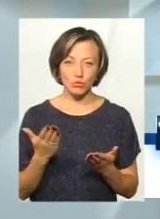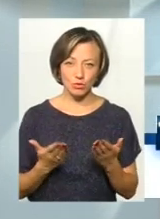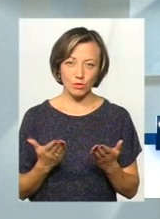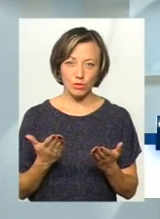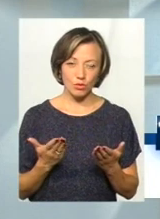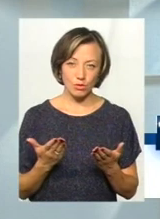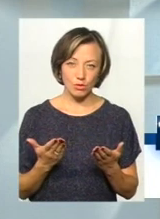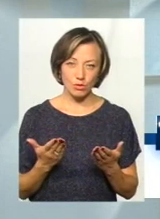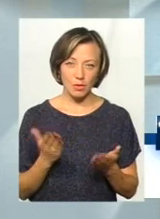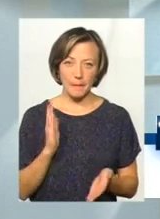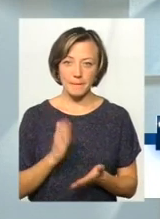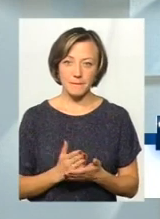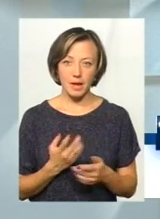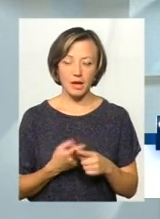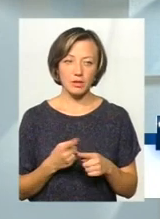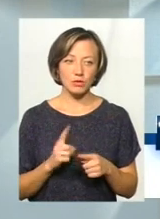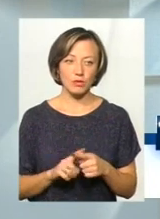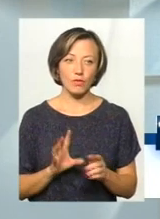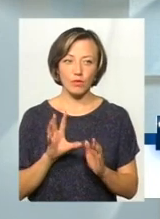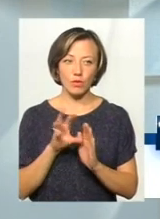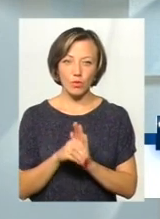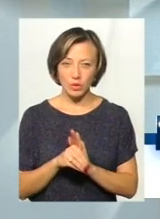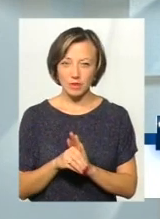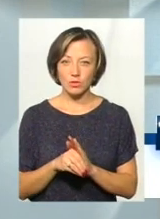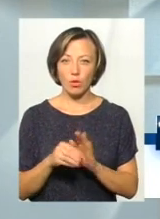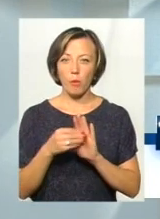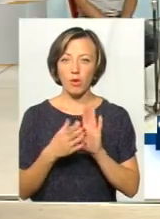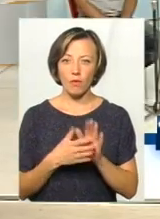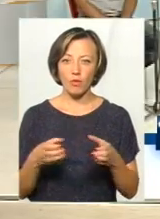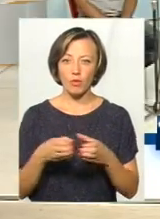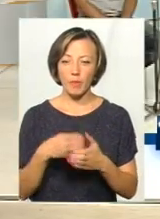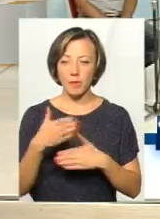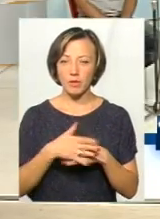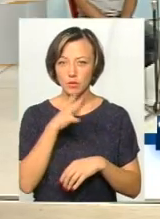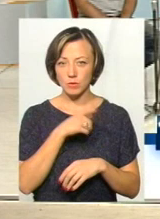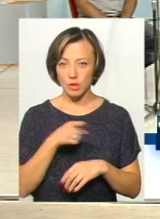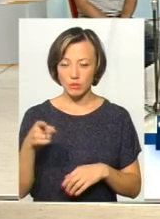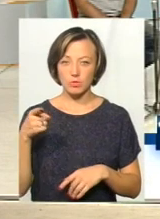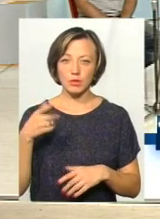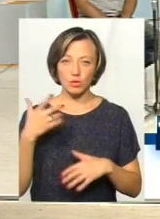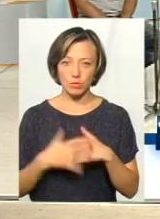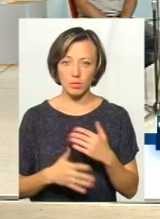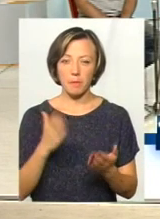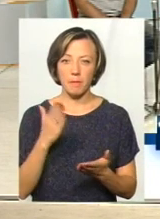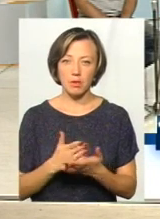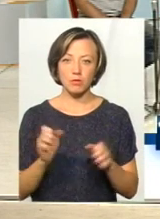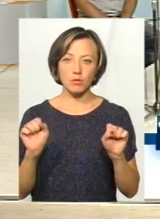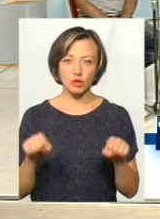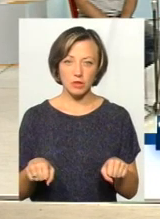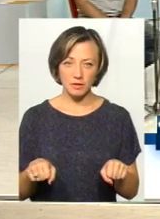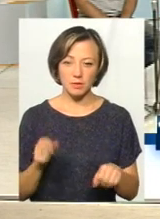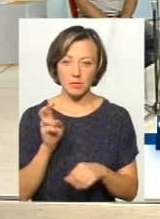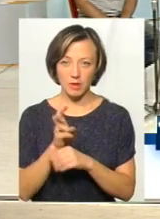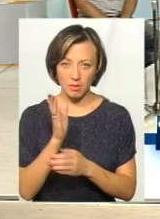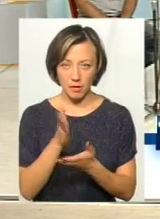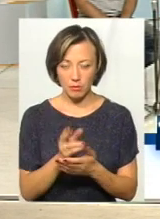має ту, він входить в ту диспенсерну групу, то найближчим часом, я так розумію, він матиме можливість йти